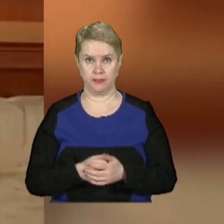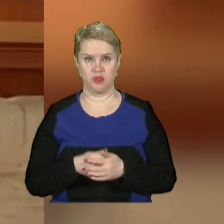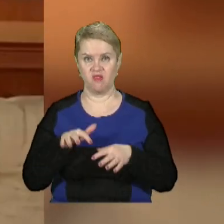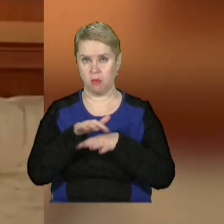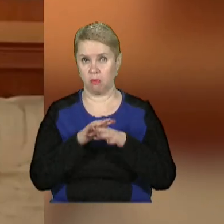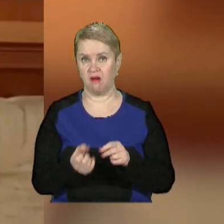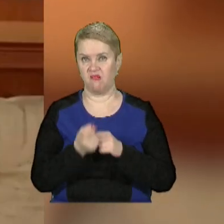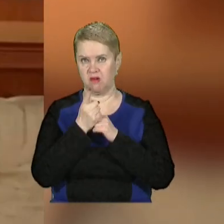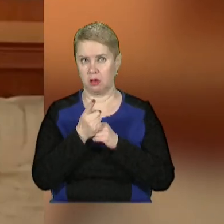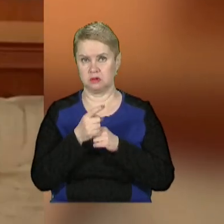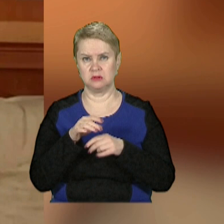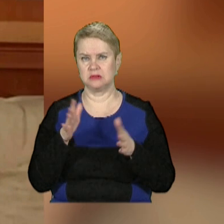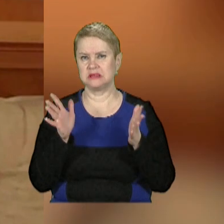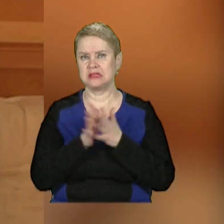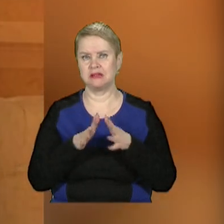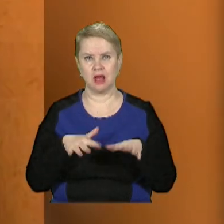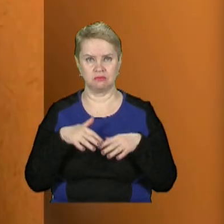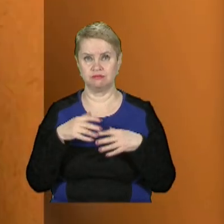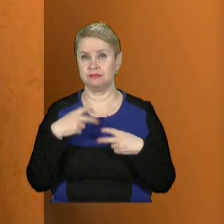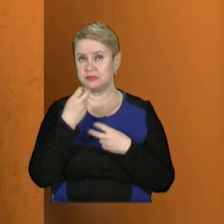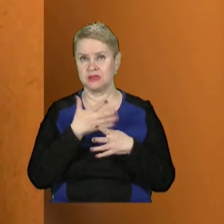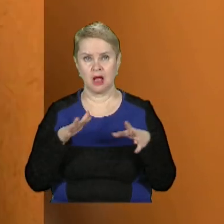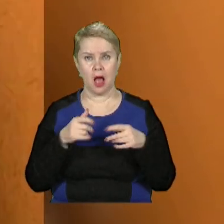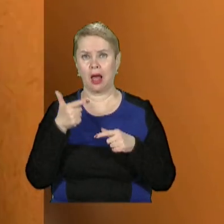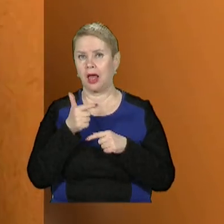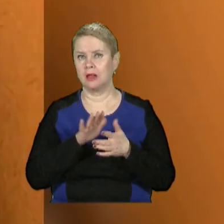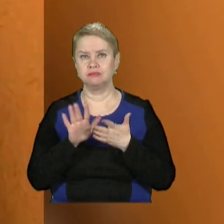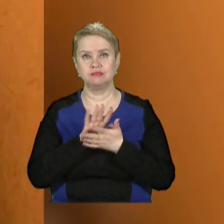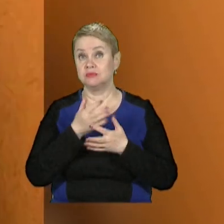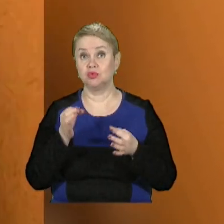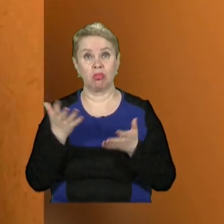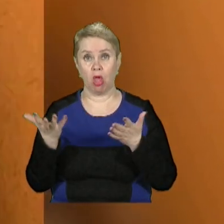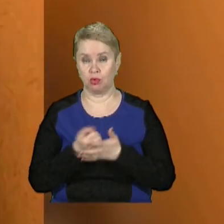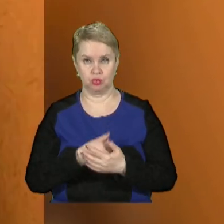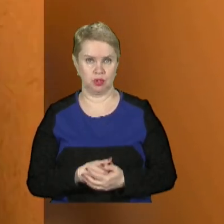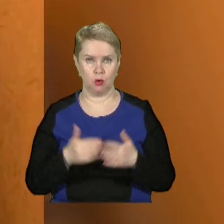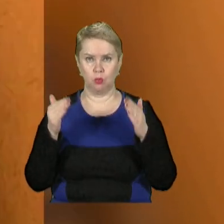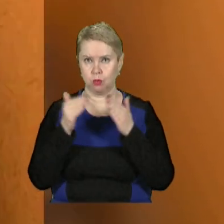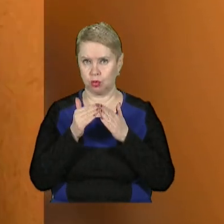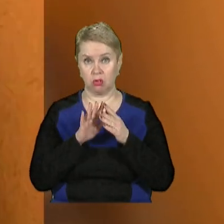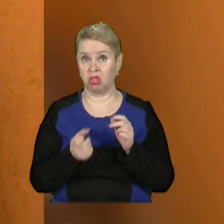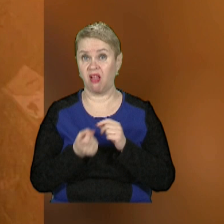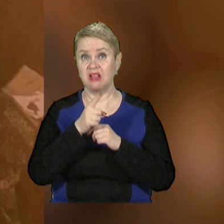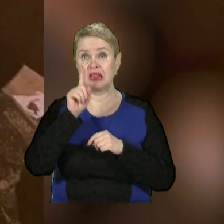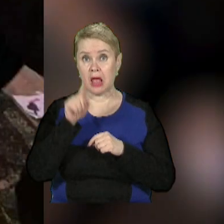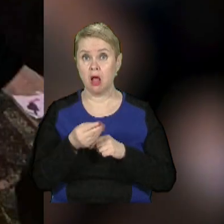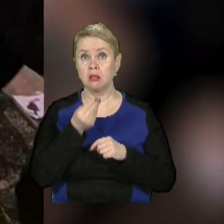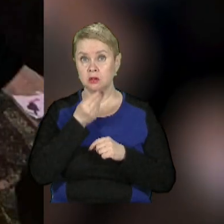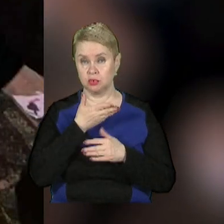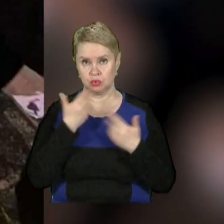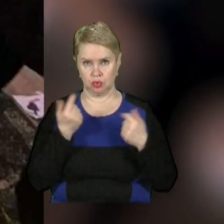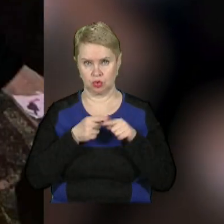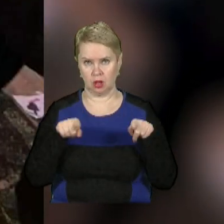помешканні виявили тотальну антисанітарію. Жодних засобів гігієни не знайшли. У будинку не виявилось навіть їжі.